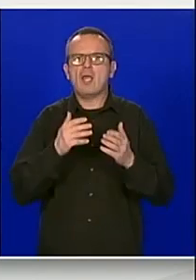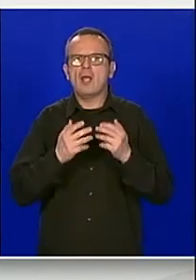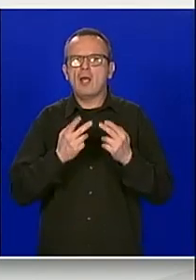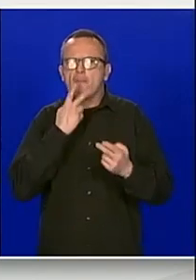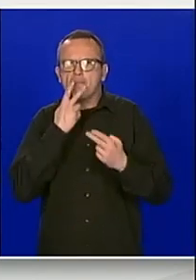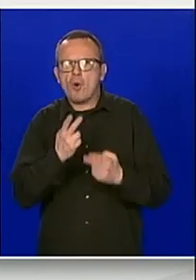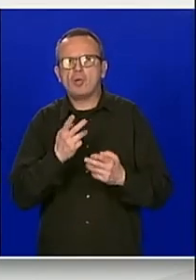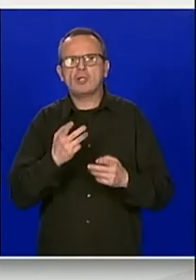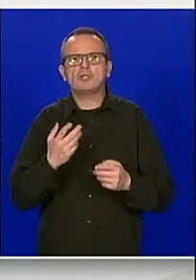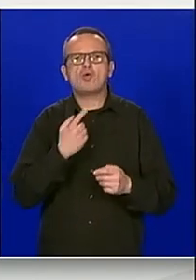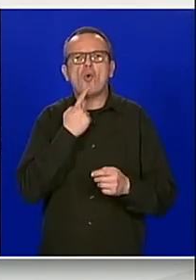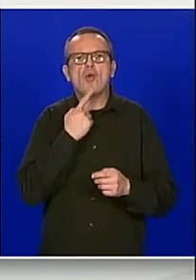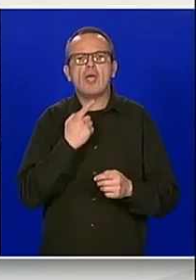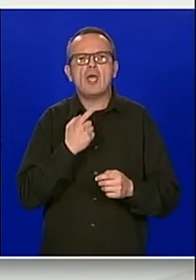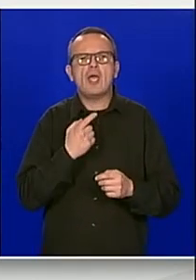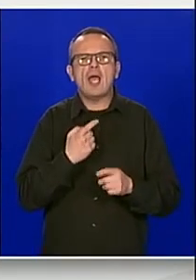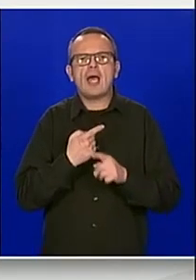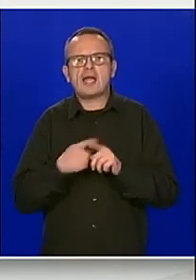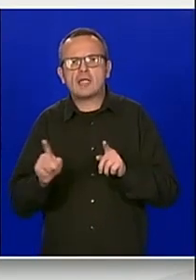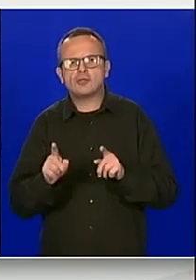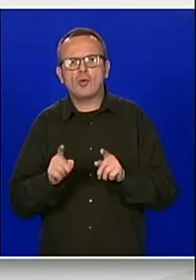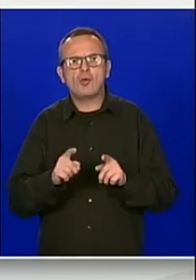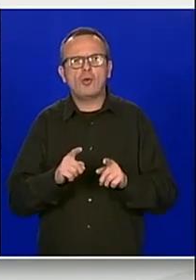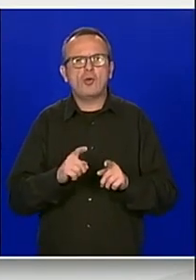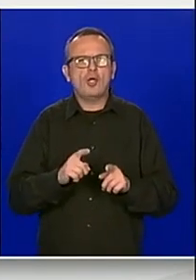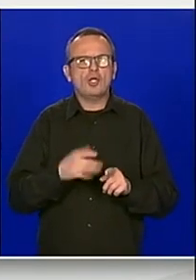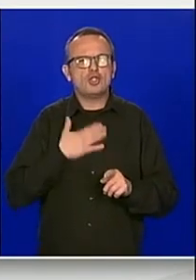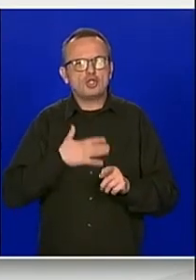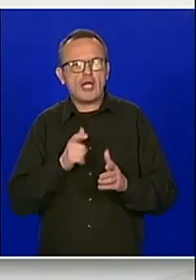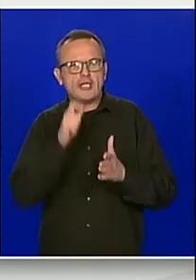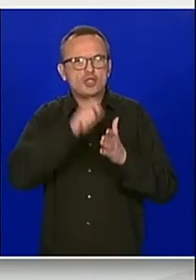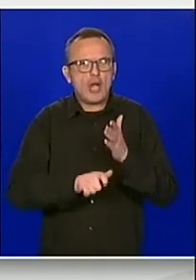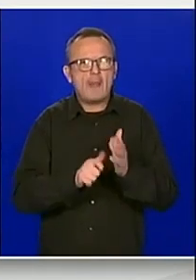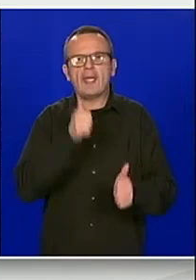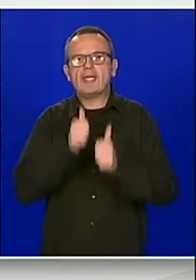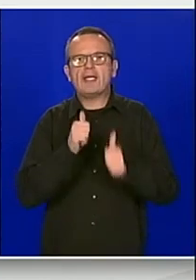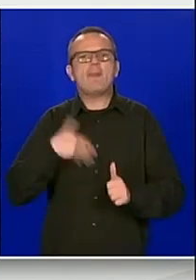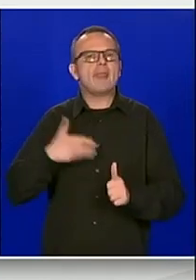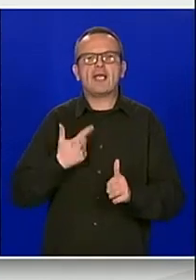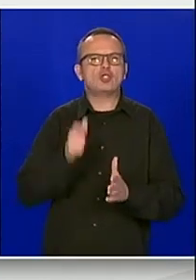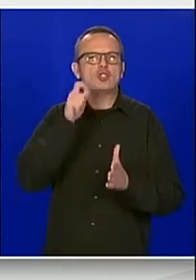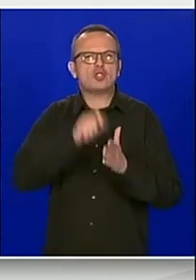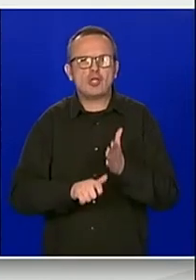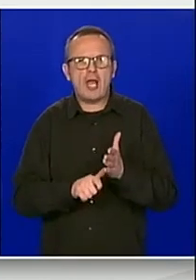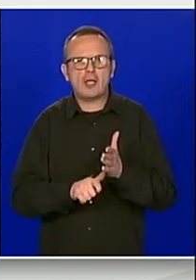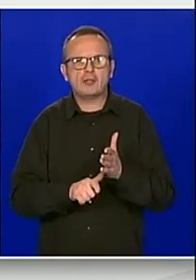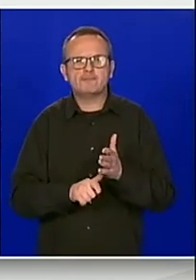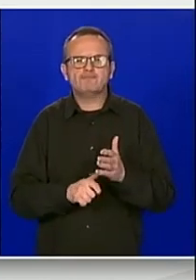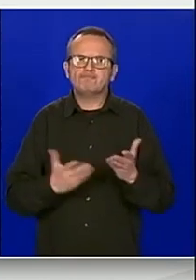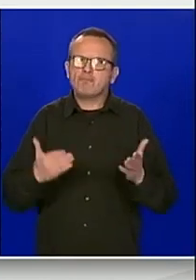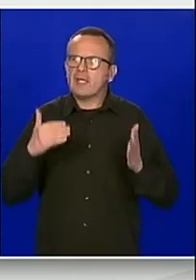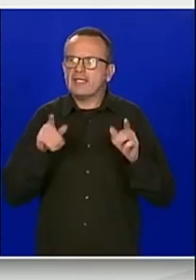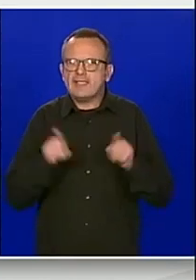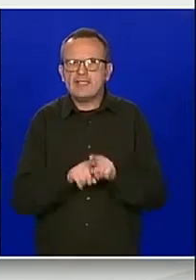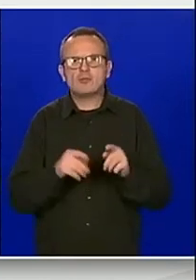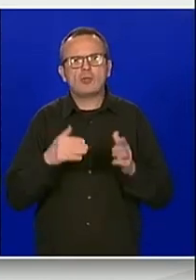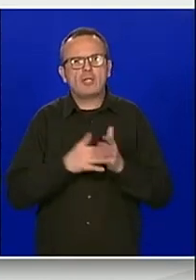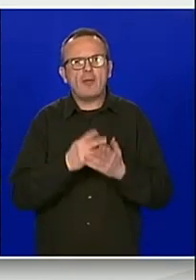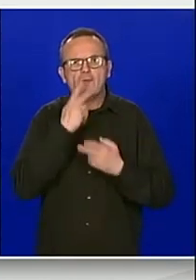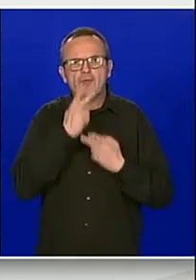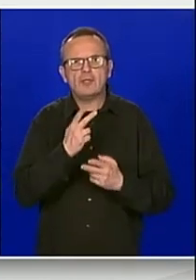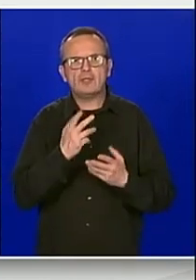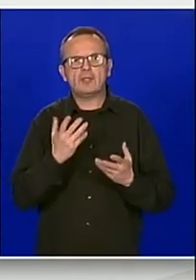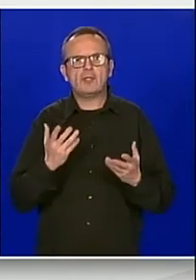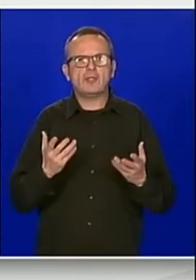ukidanje obveznog članstva, utvrđivanje volje članova Hrvatske gospodarske komore i mogućih posljedica na ulogu i funkcioniranje komorskog sustava